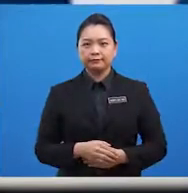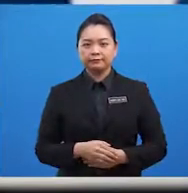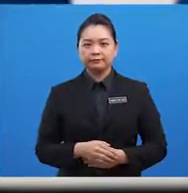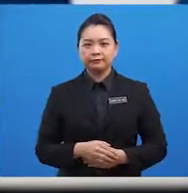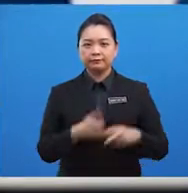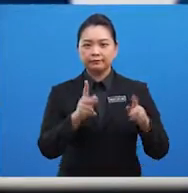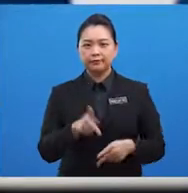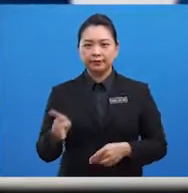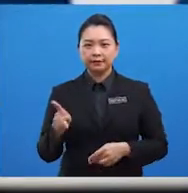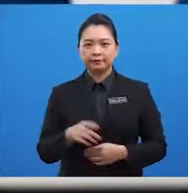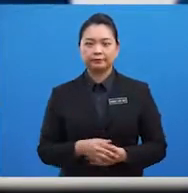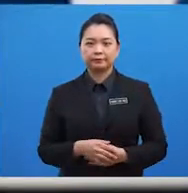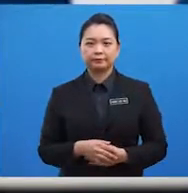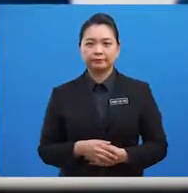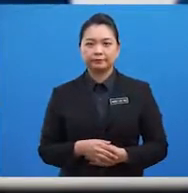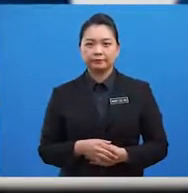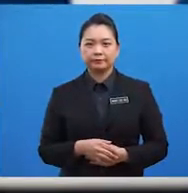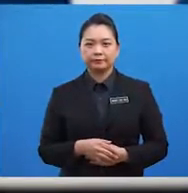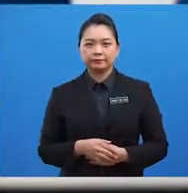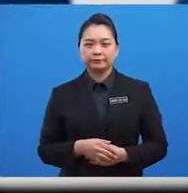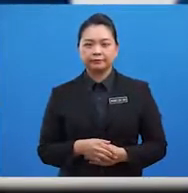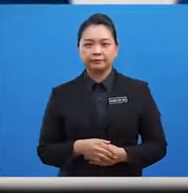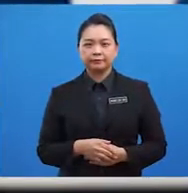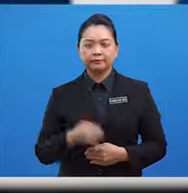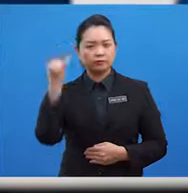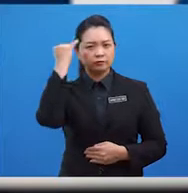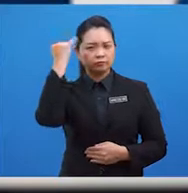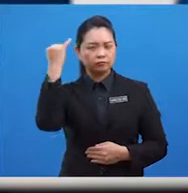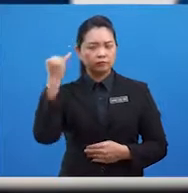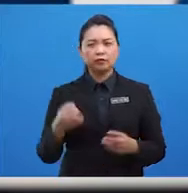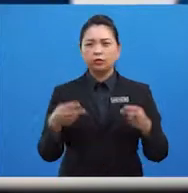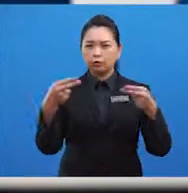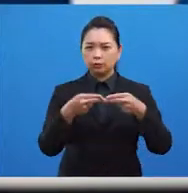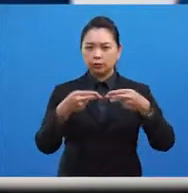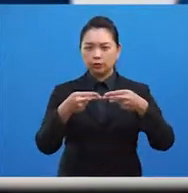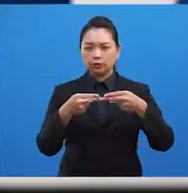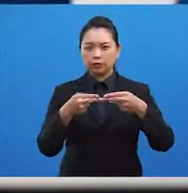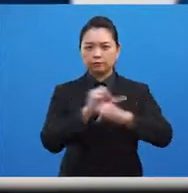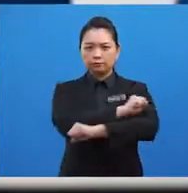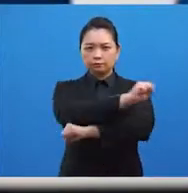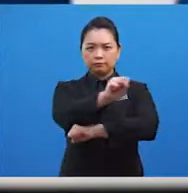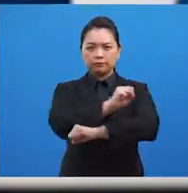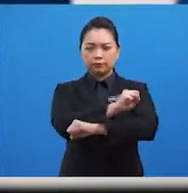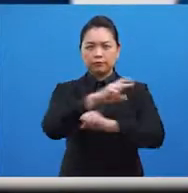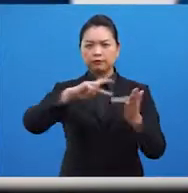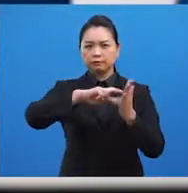-pelajar, konsep hubungan serantau ini bermaksud